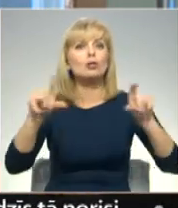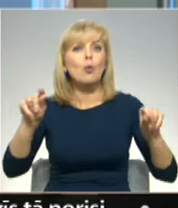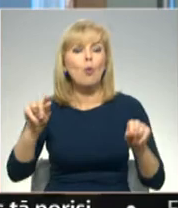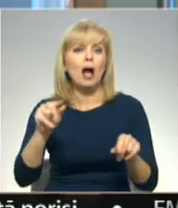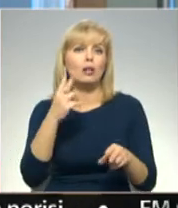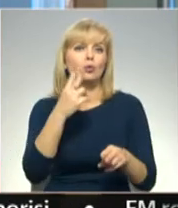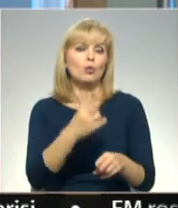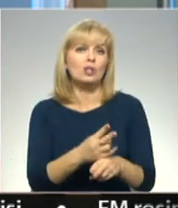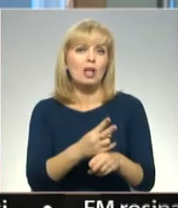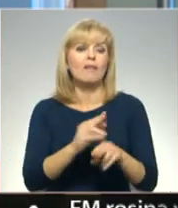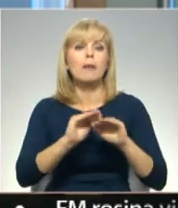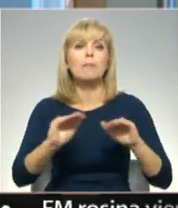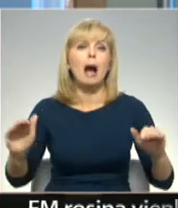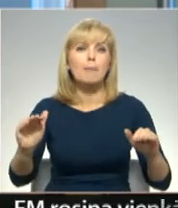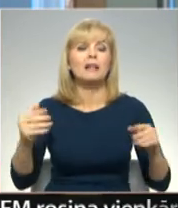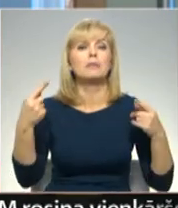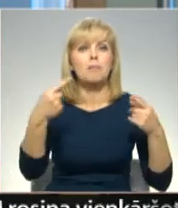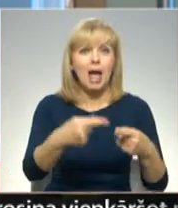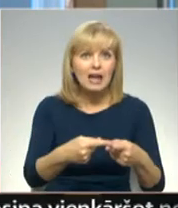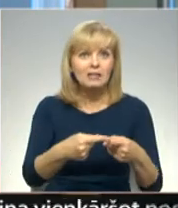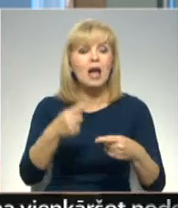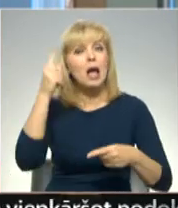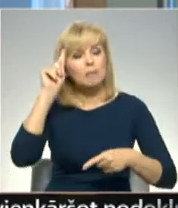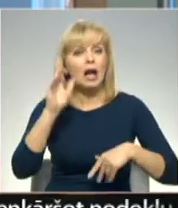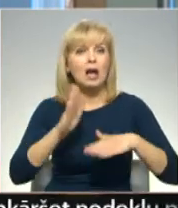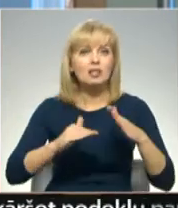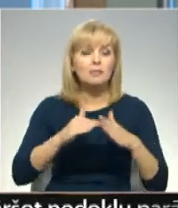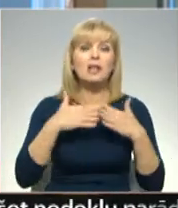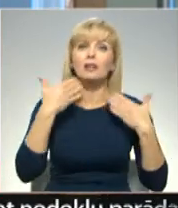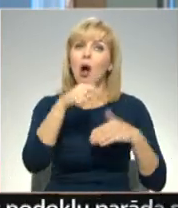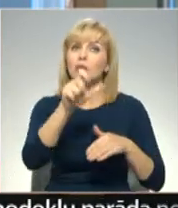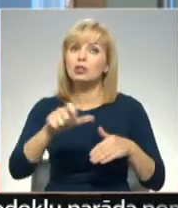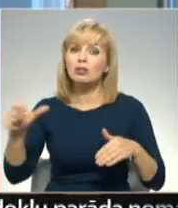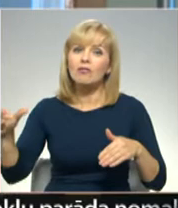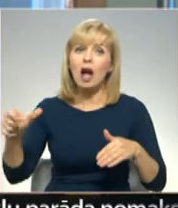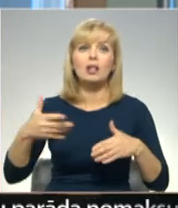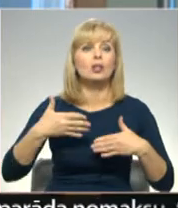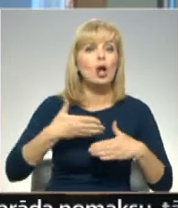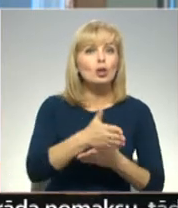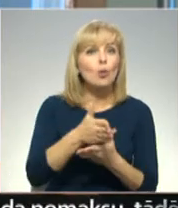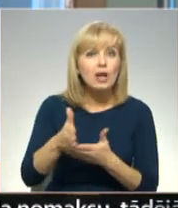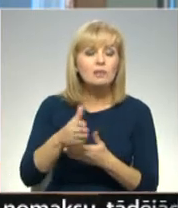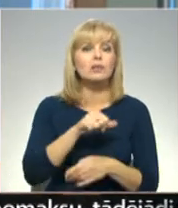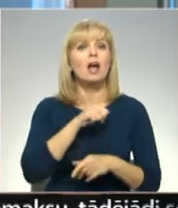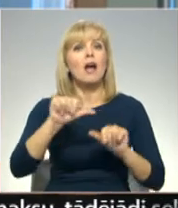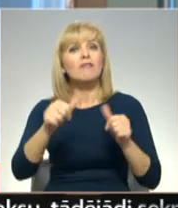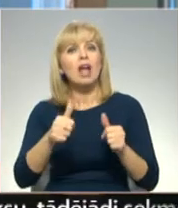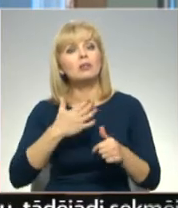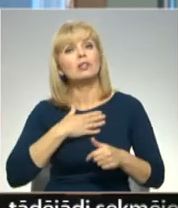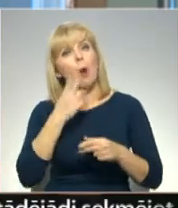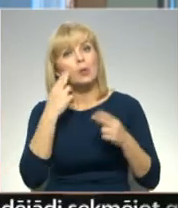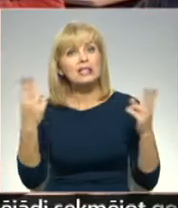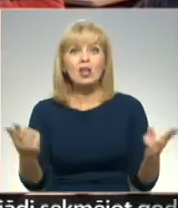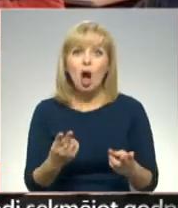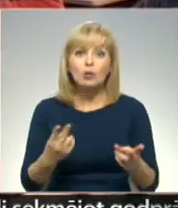galvenais mērķis, ir apbūt šīs pamata prasmes arī daudzveidīgās cilvēku darbības jomās caurvī, prasmes veidot ieradumus, lai